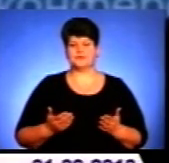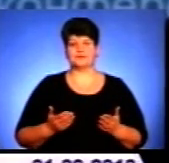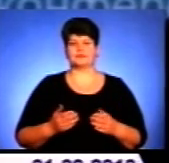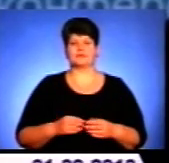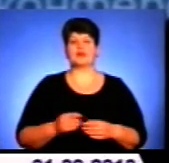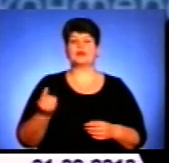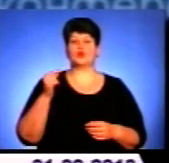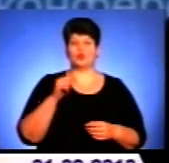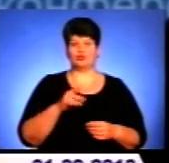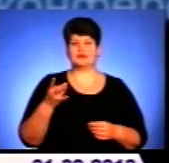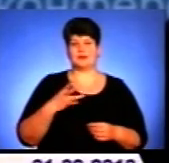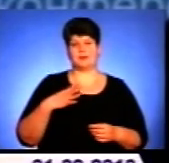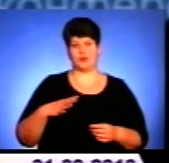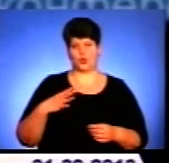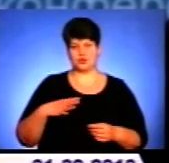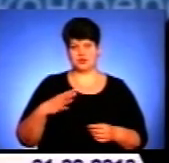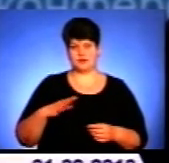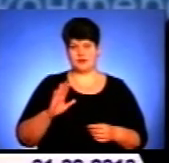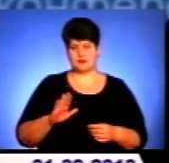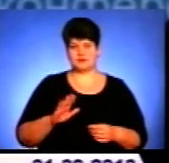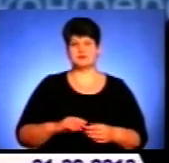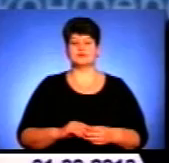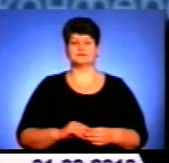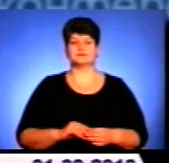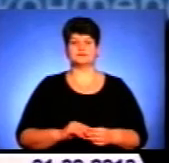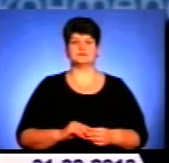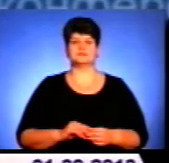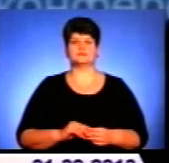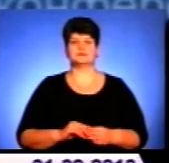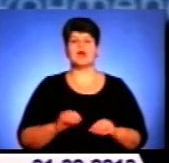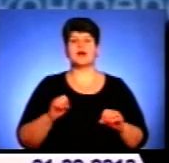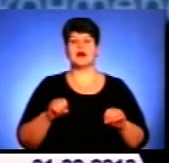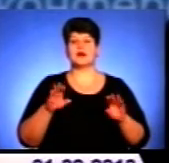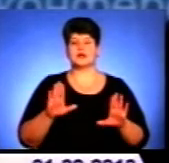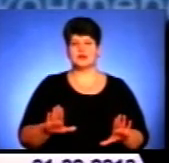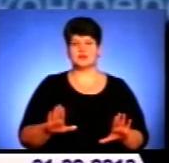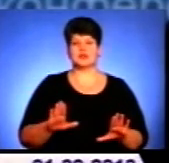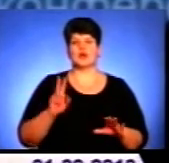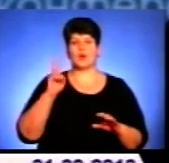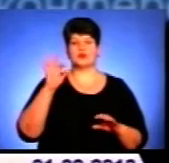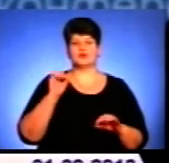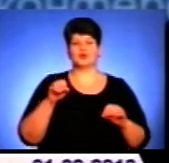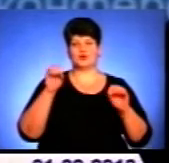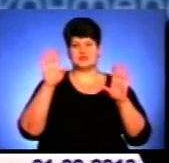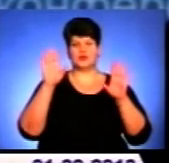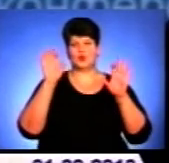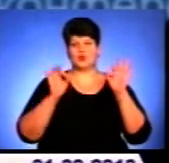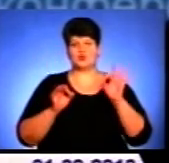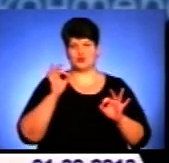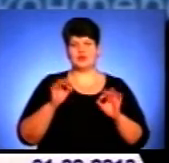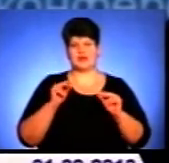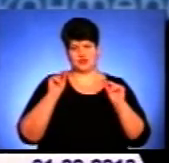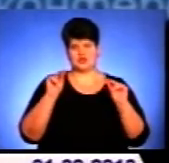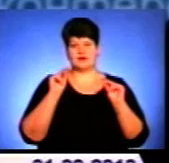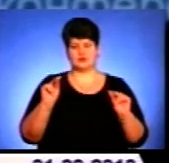Тому треба дочекатись рішення Касаційного суду. Я відверто кажу, не